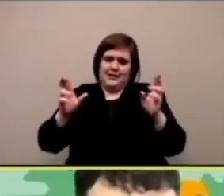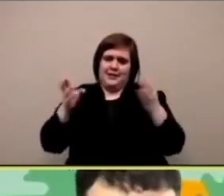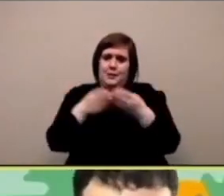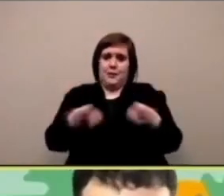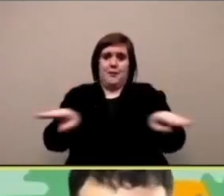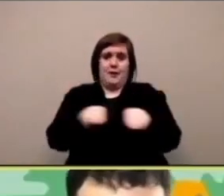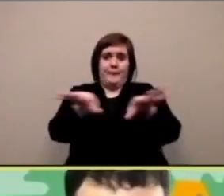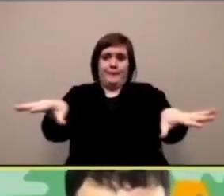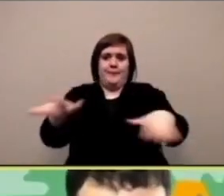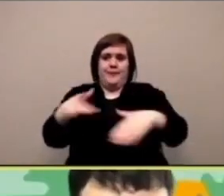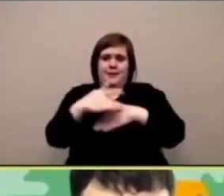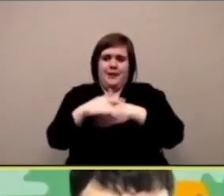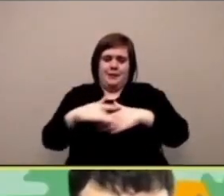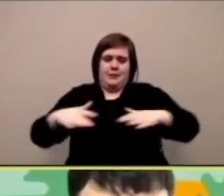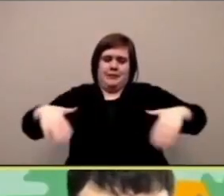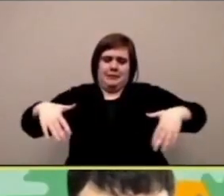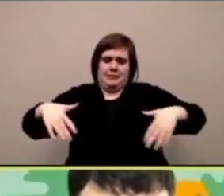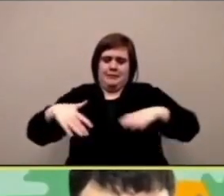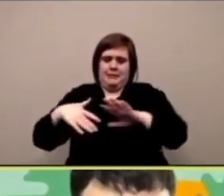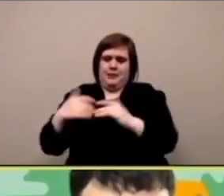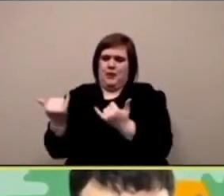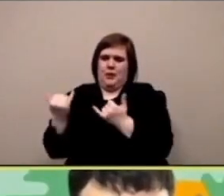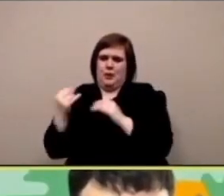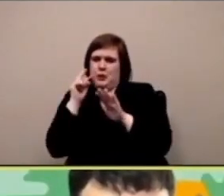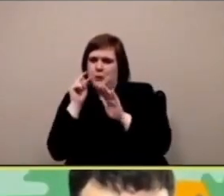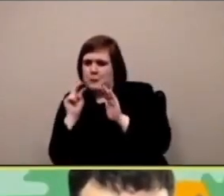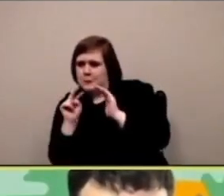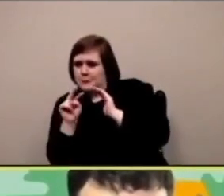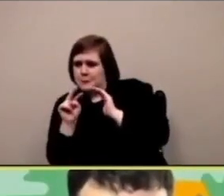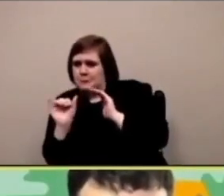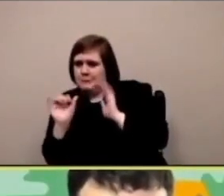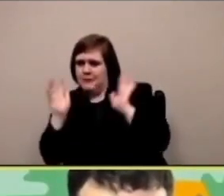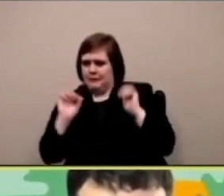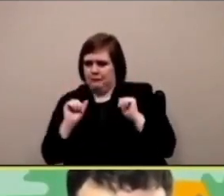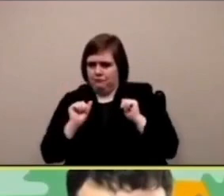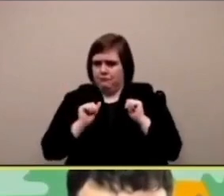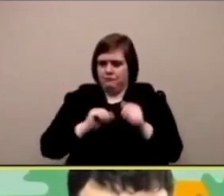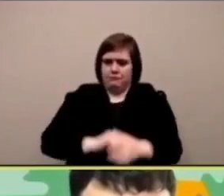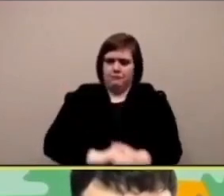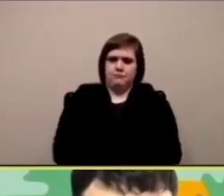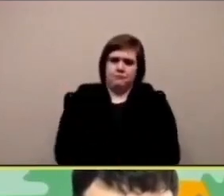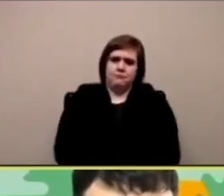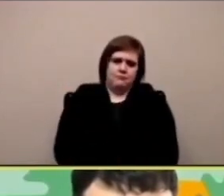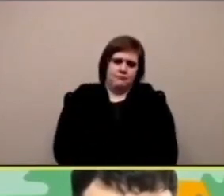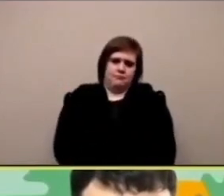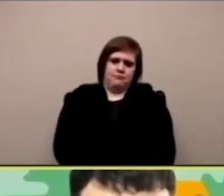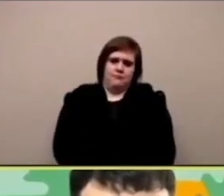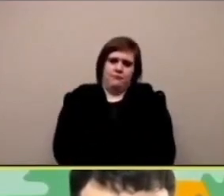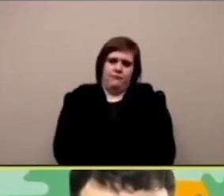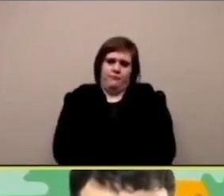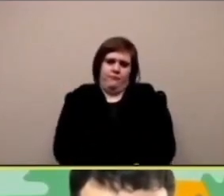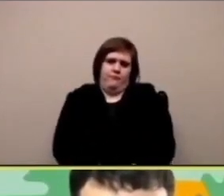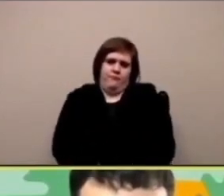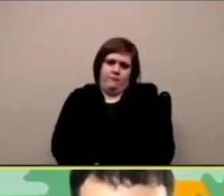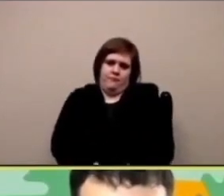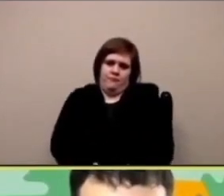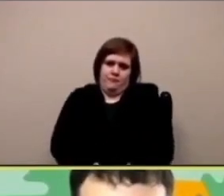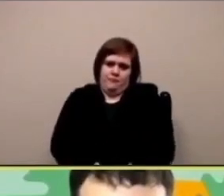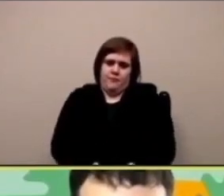qualcuno ha domandato che sfortunatamente ancora non è disponibile pubblicamente questo quindi